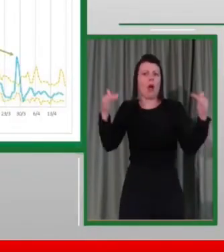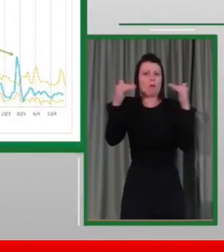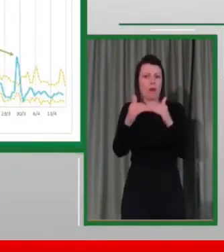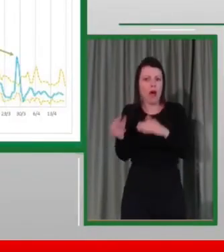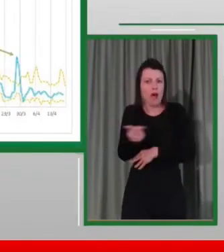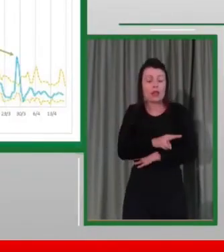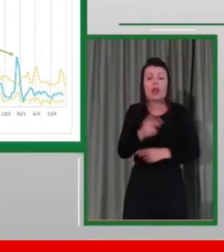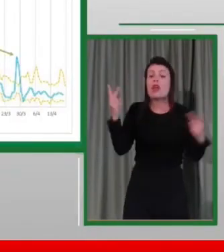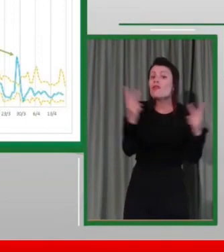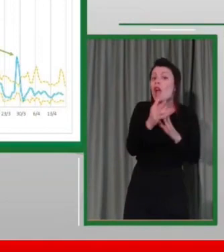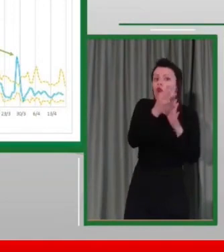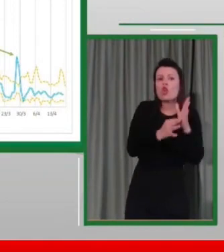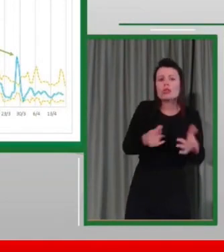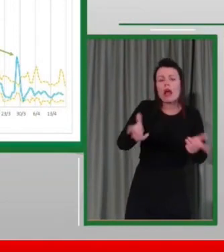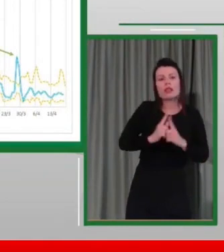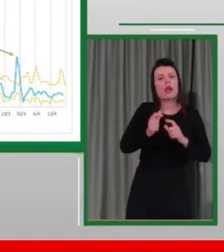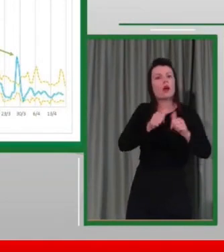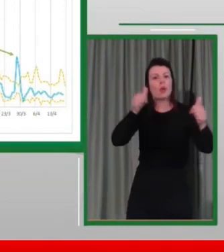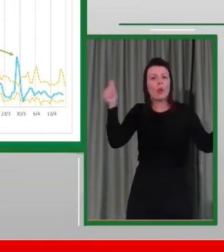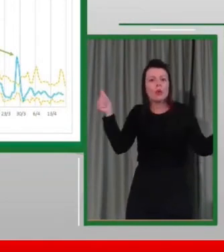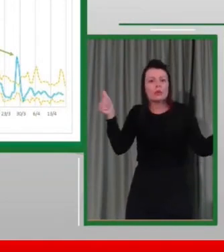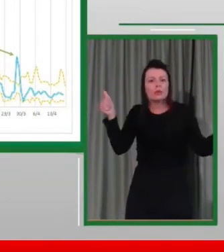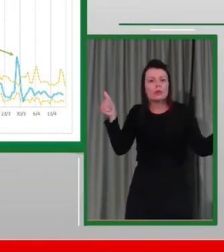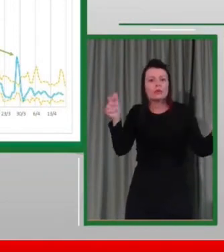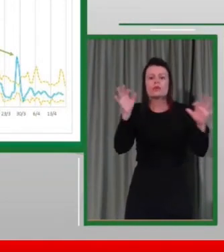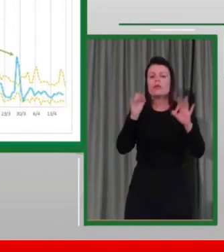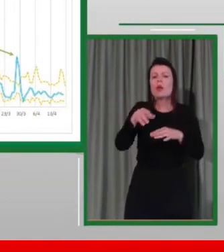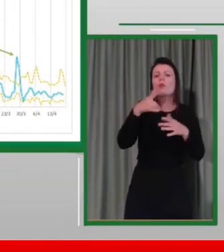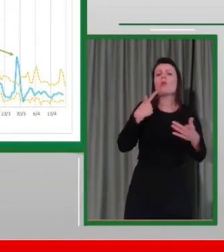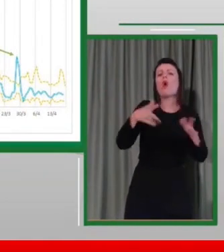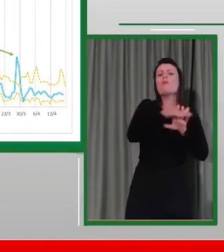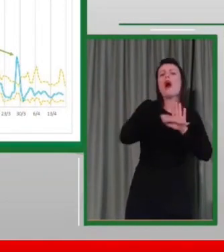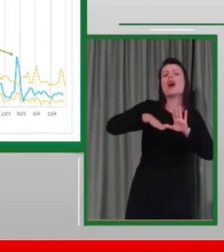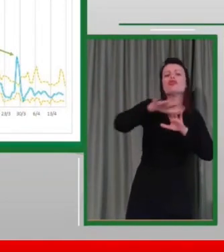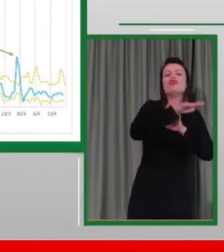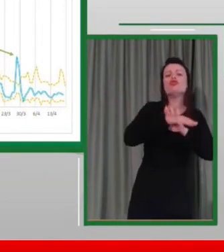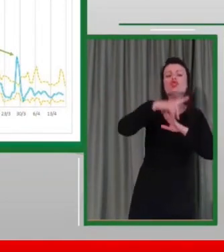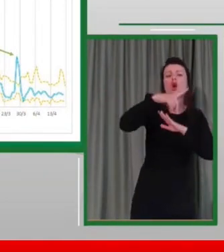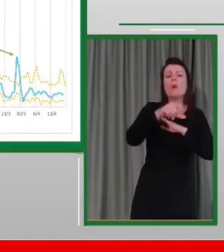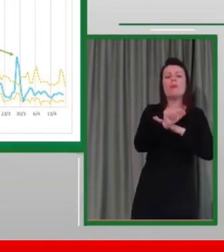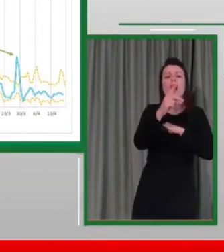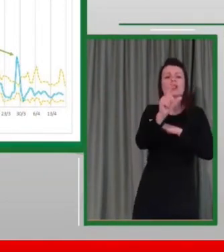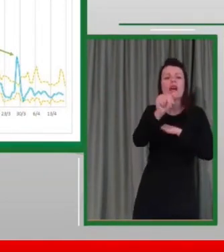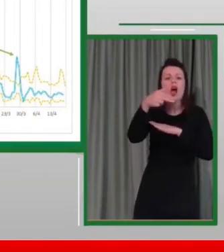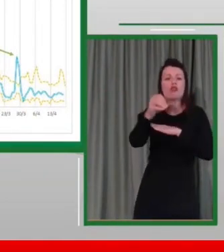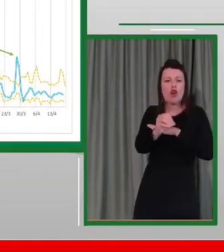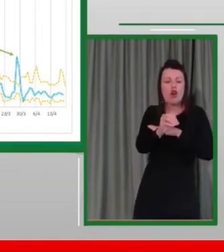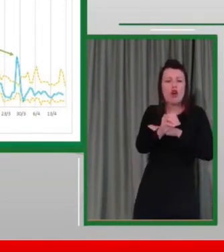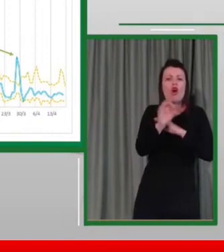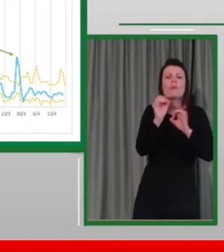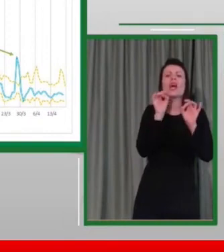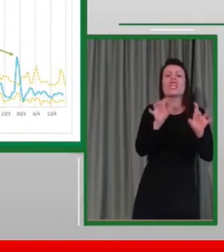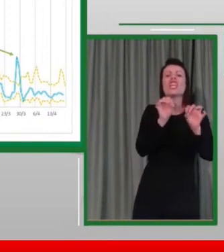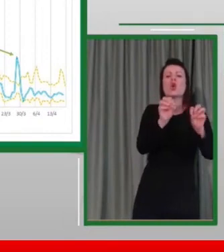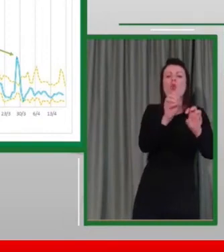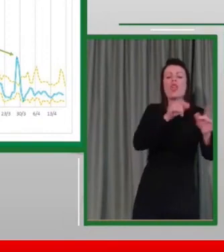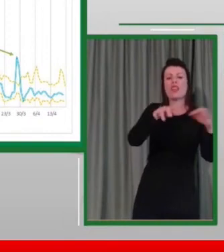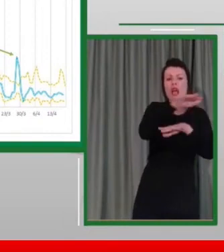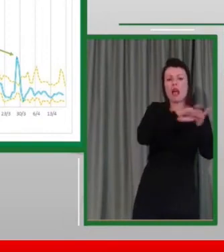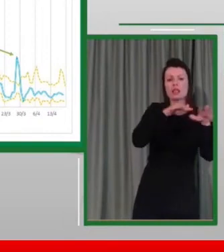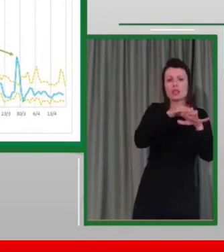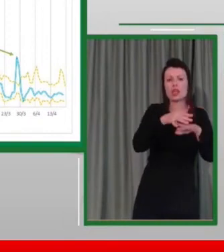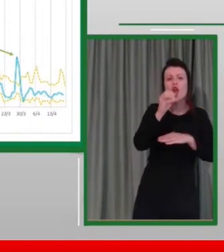padano l'andamento delle inquinanti si è ridotto per gli ossidi di azoto di